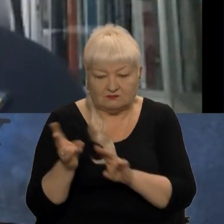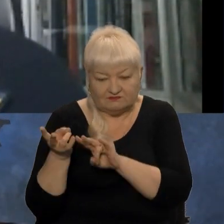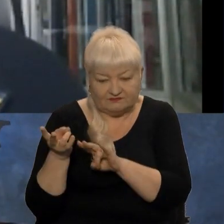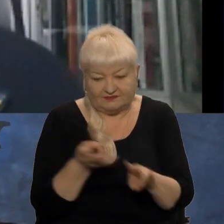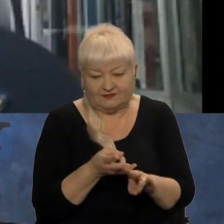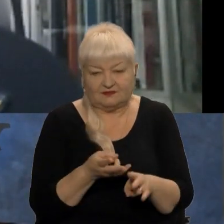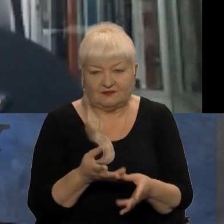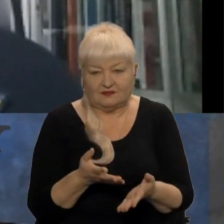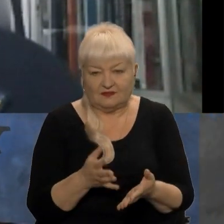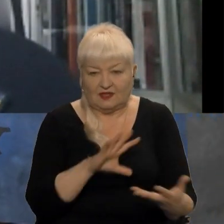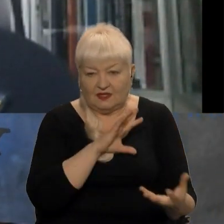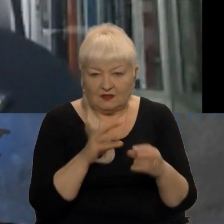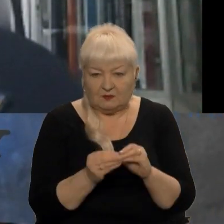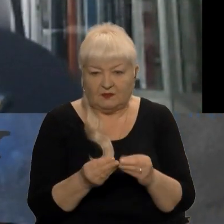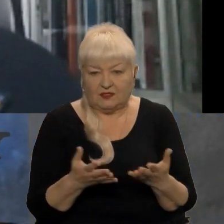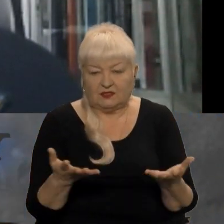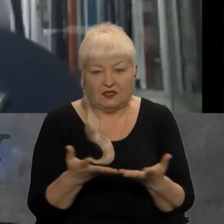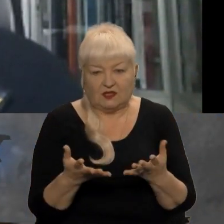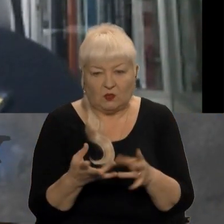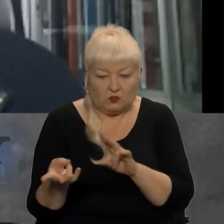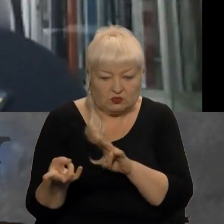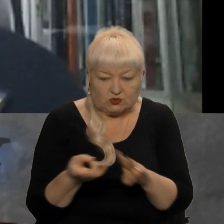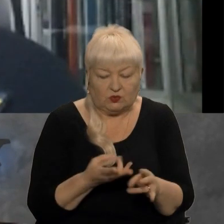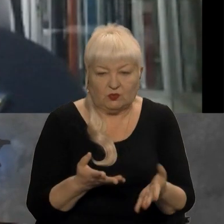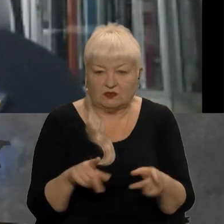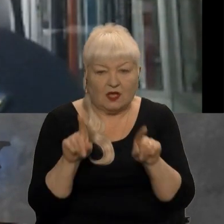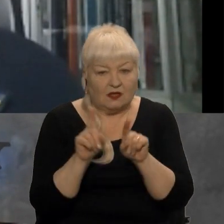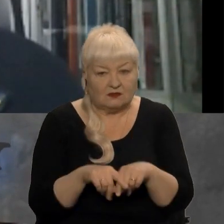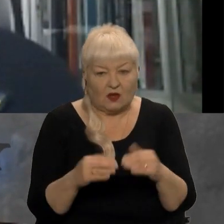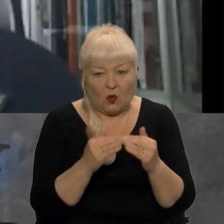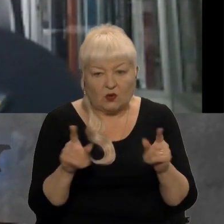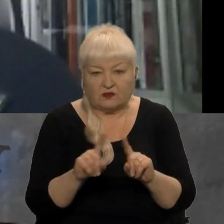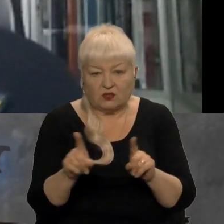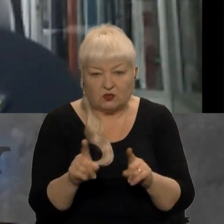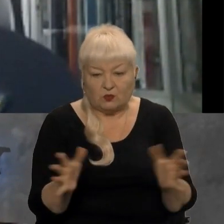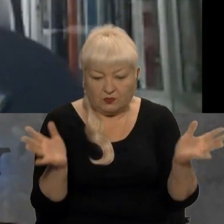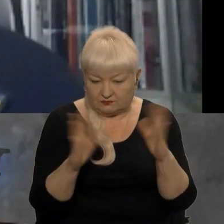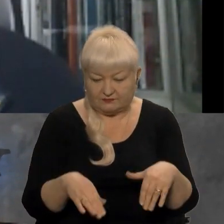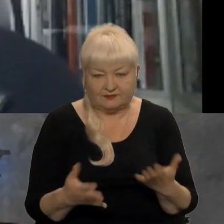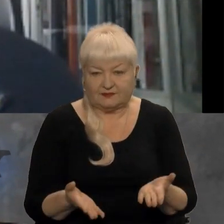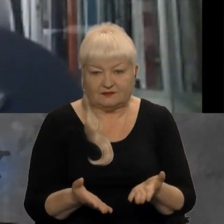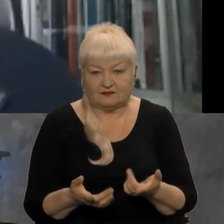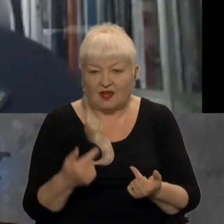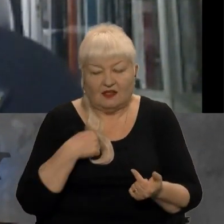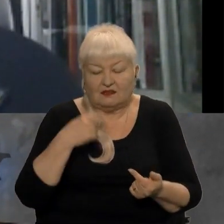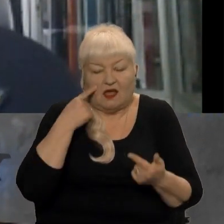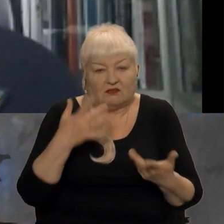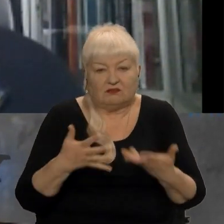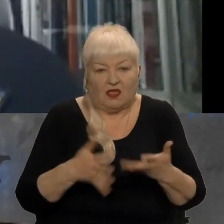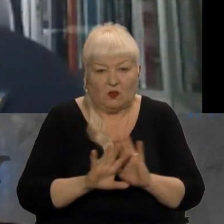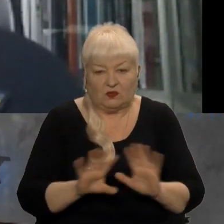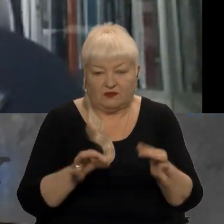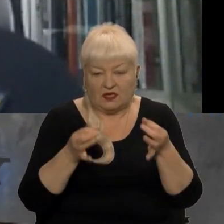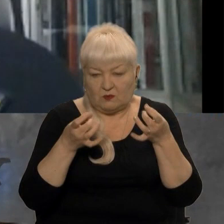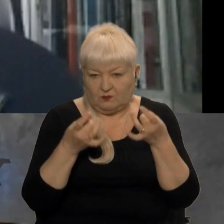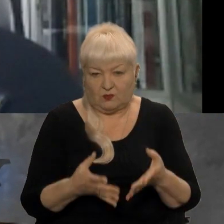спричинити якусь, значить, шкоду такого рівня, щоб він розбився, ну, я не уявляю просто, по-людськи